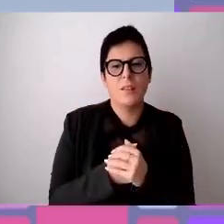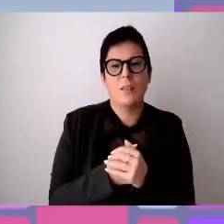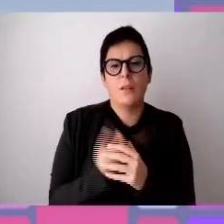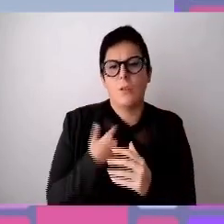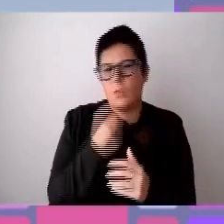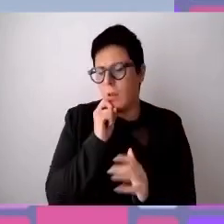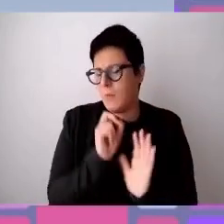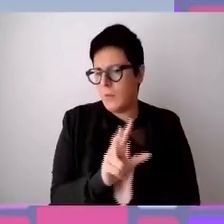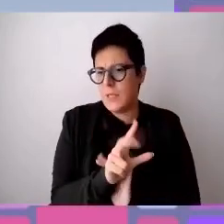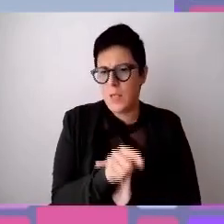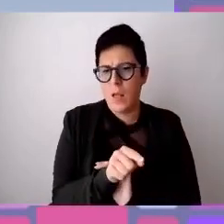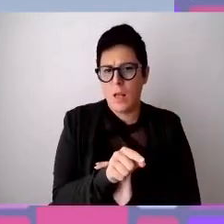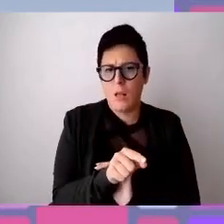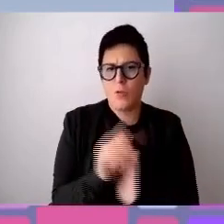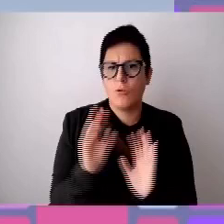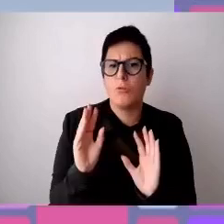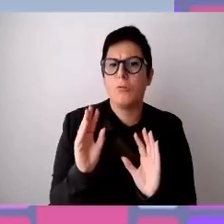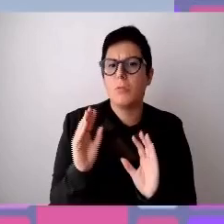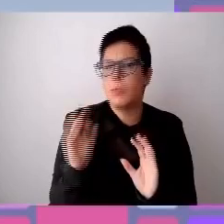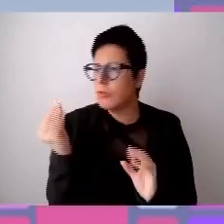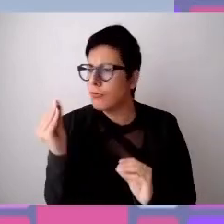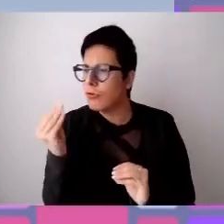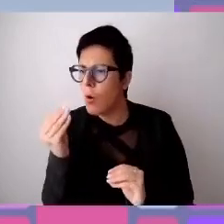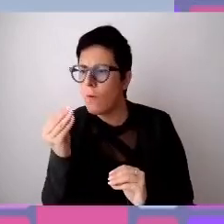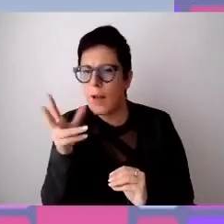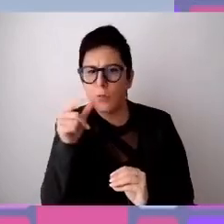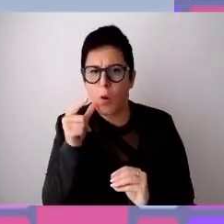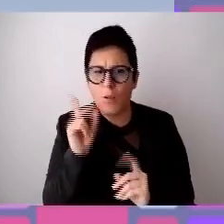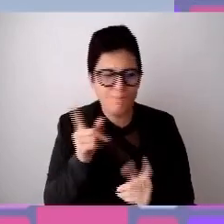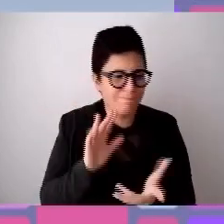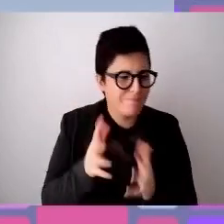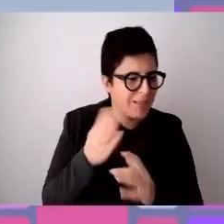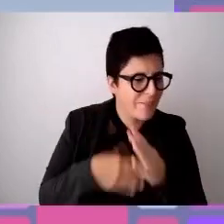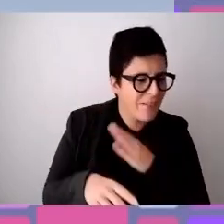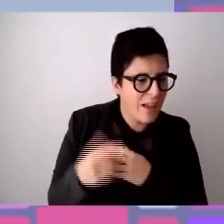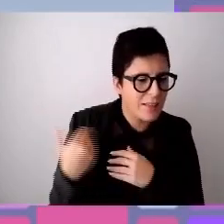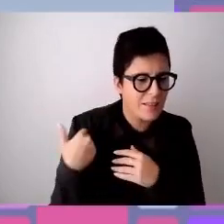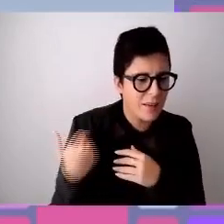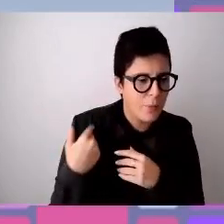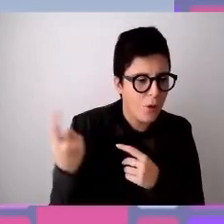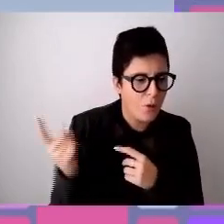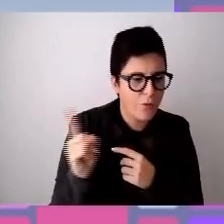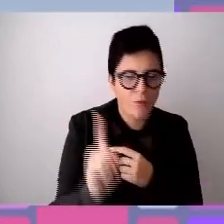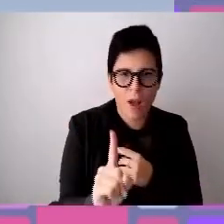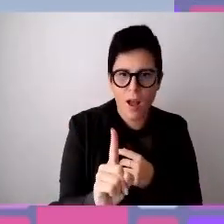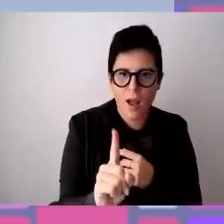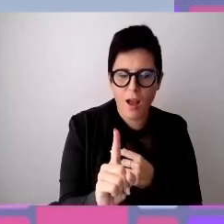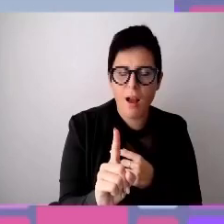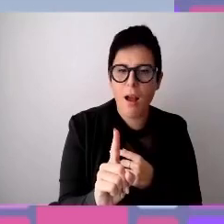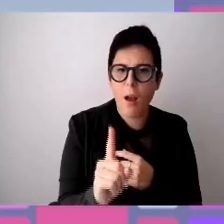segnalato una giovane donna divenuta invalida da poco tempo figlia lei stessa di un imprenditore